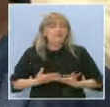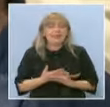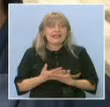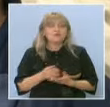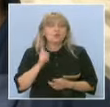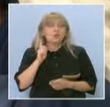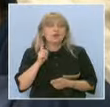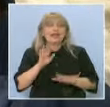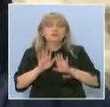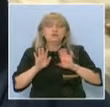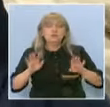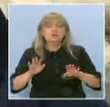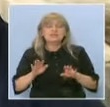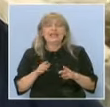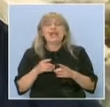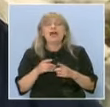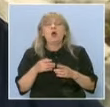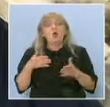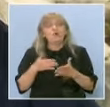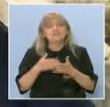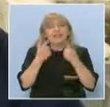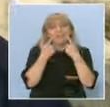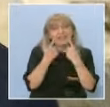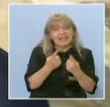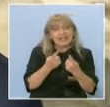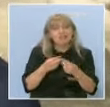в музея, освен да разглеждаш, ти дават и да пипнеш нещо?